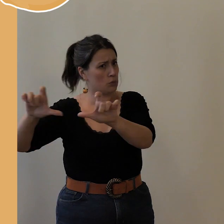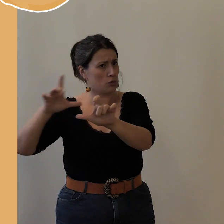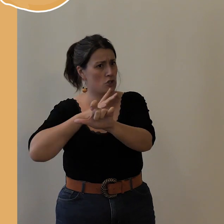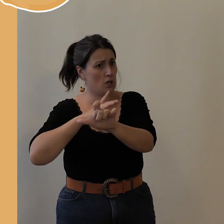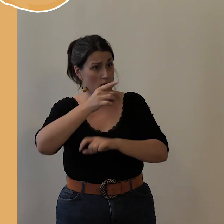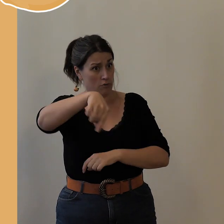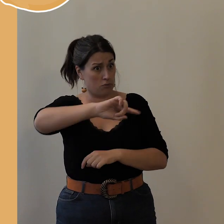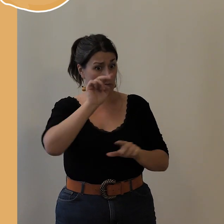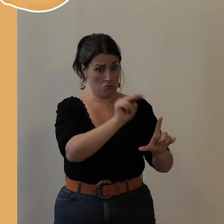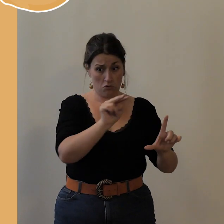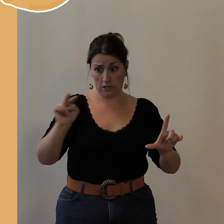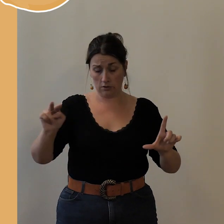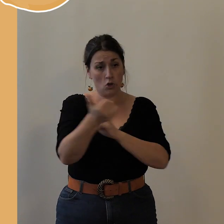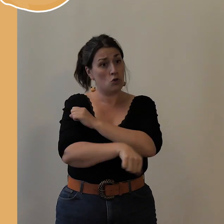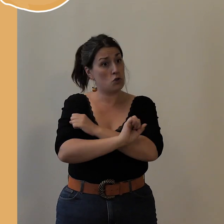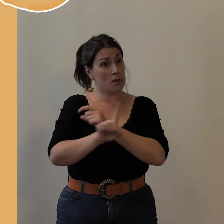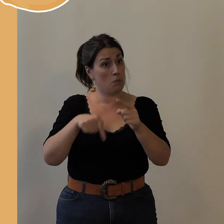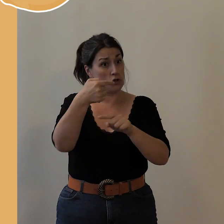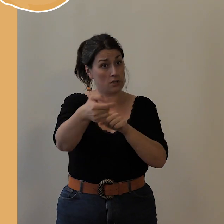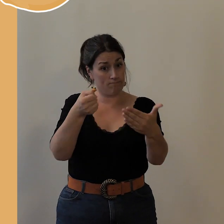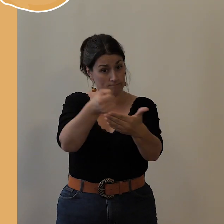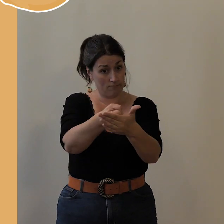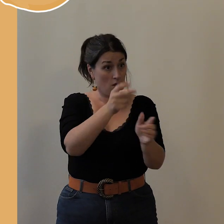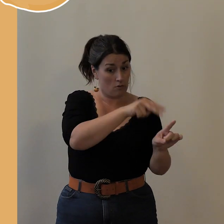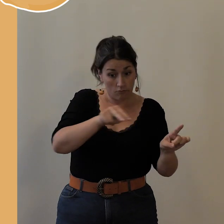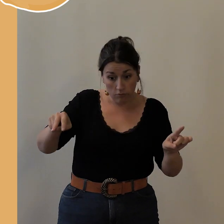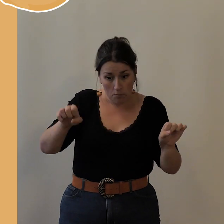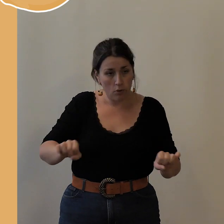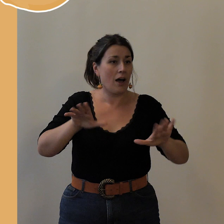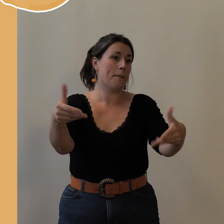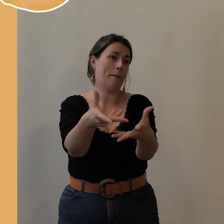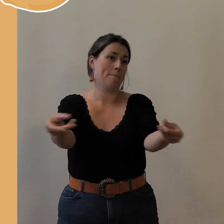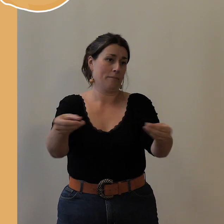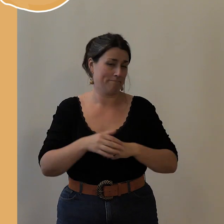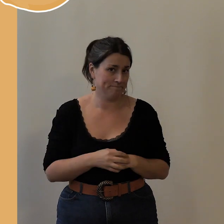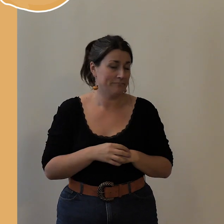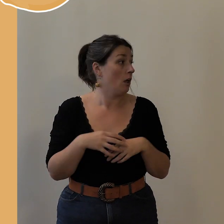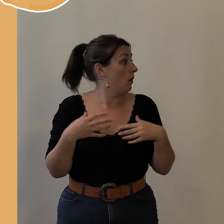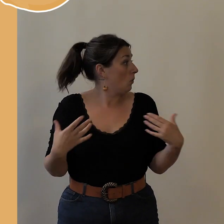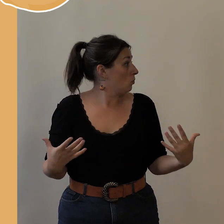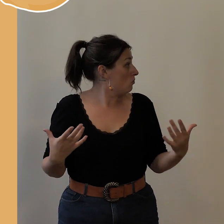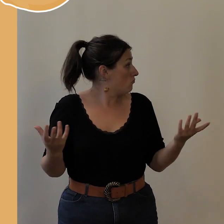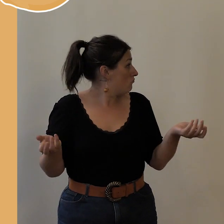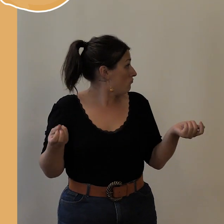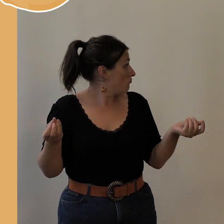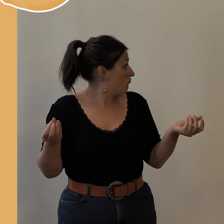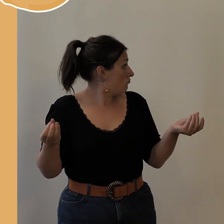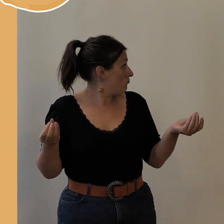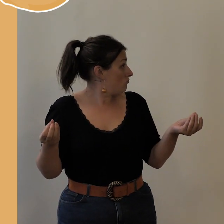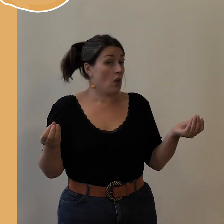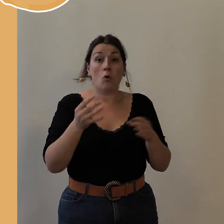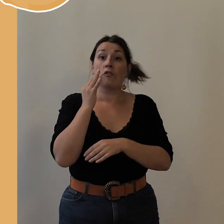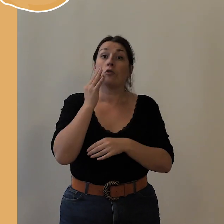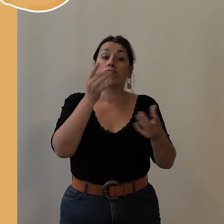visibles jusqu'à la fin de la semaine prochaine. Donc n'hésitez pas à passer les voir. Voilà, donc je laisse Samuel Porel présenter sa